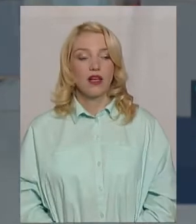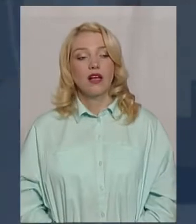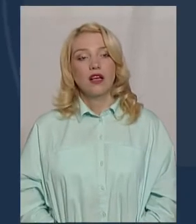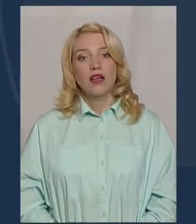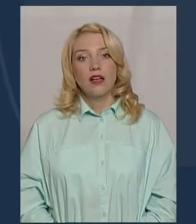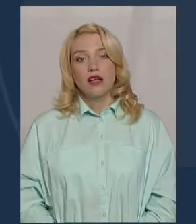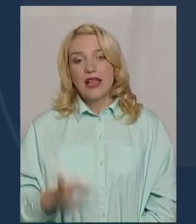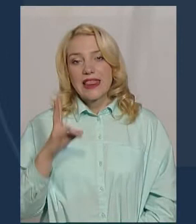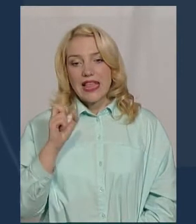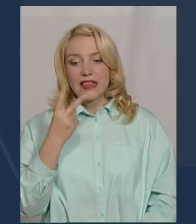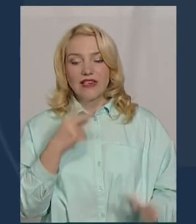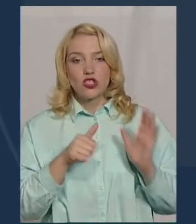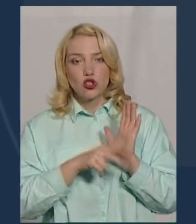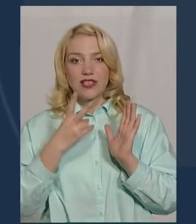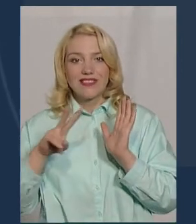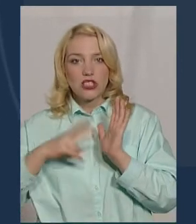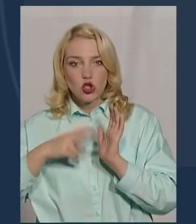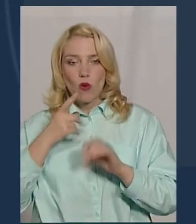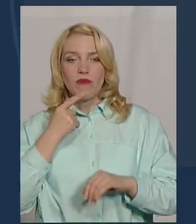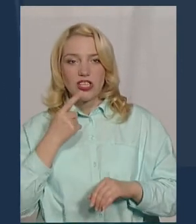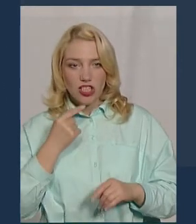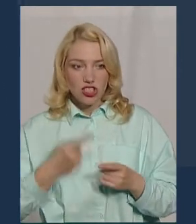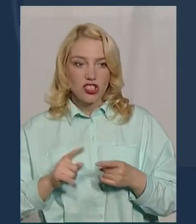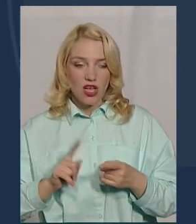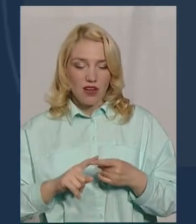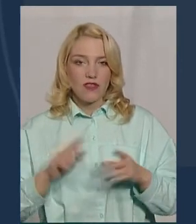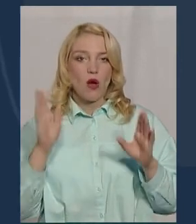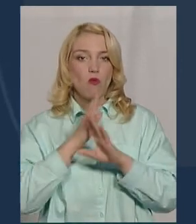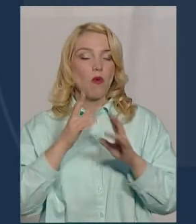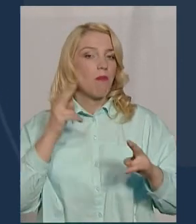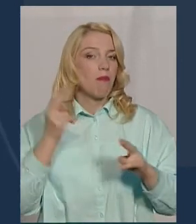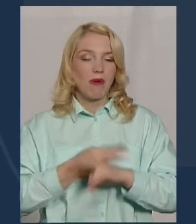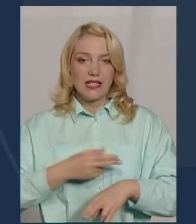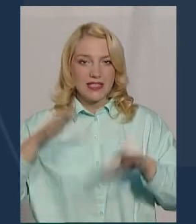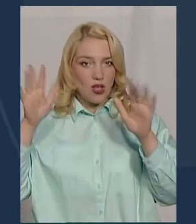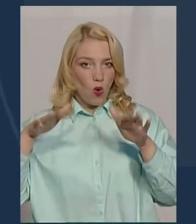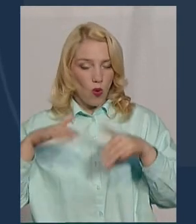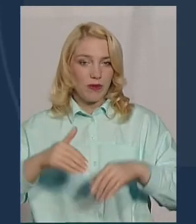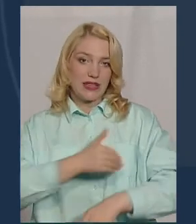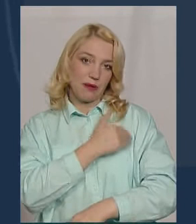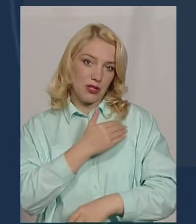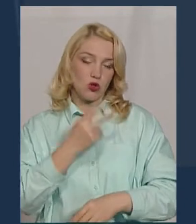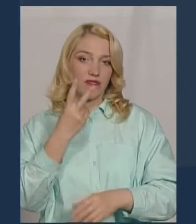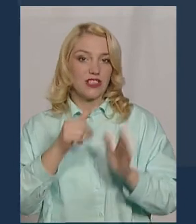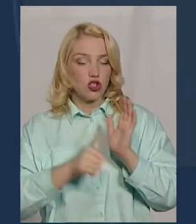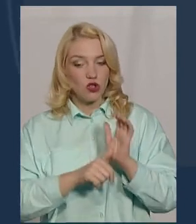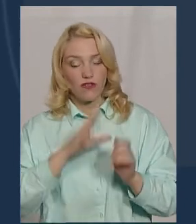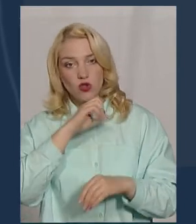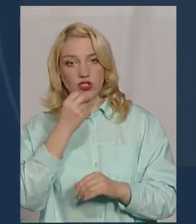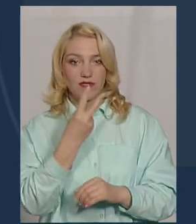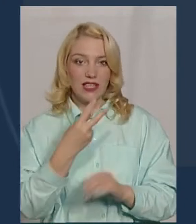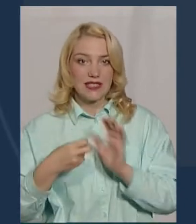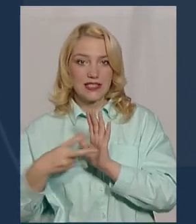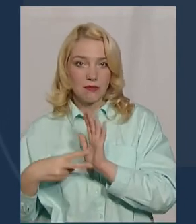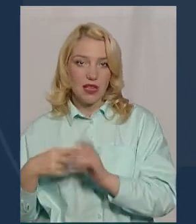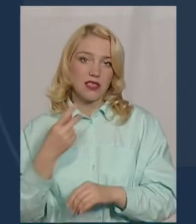На 26-27 червня на Хмельчині погода без опадів. І температура повітря 26-го вночі 12-17,